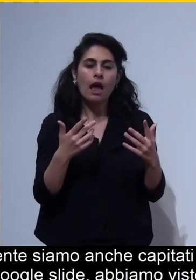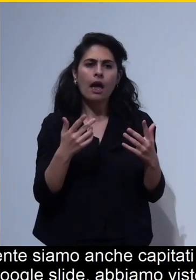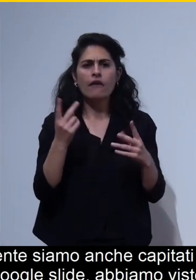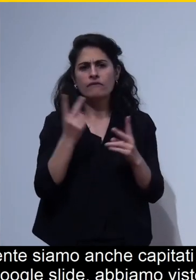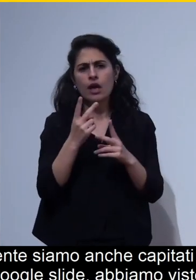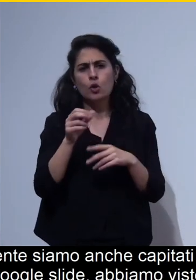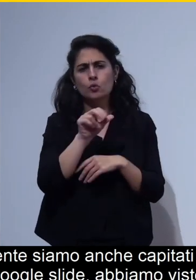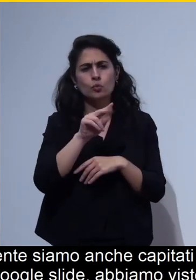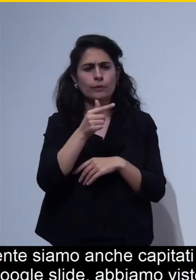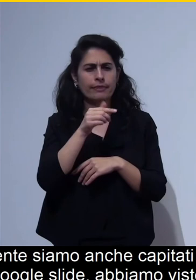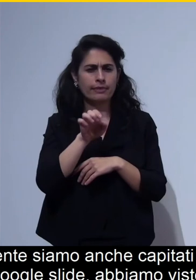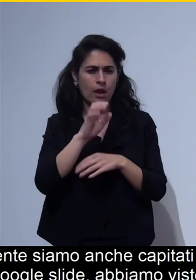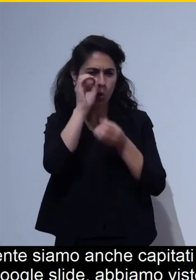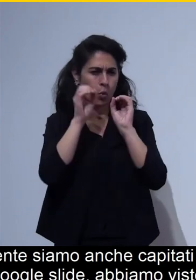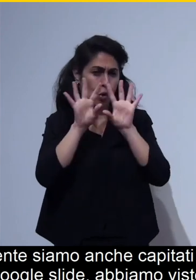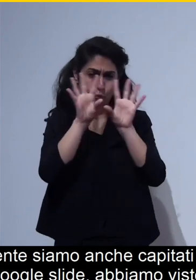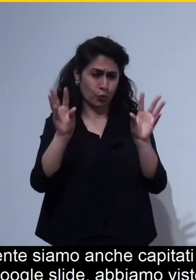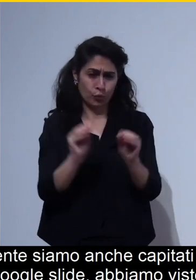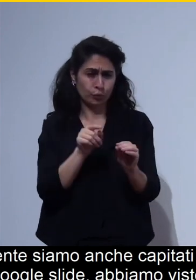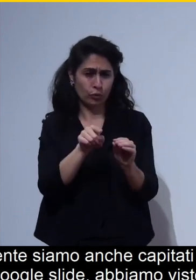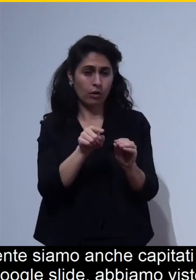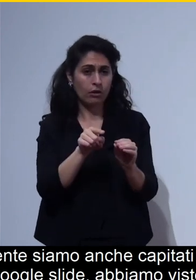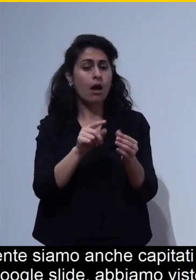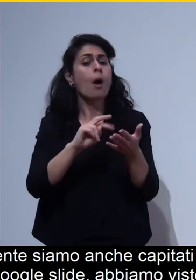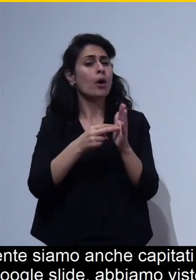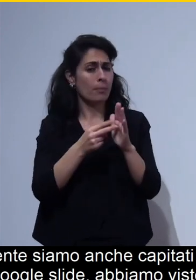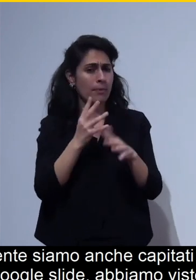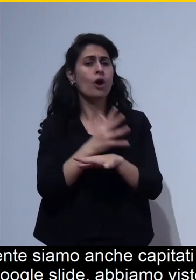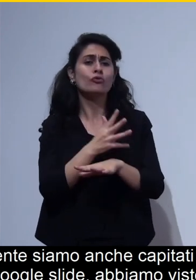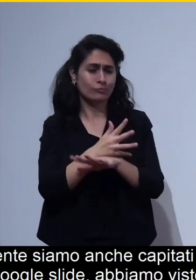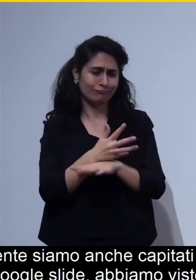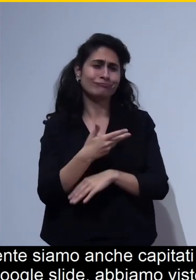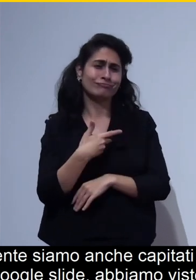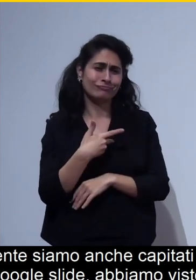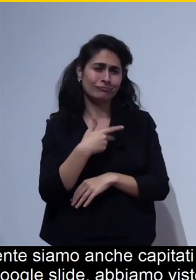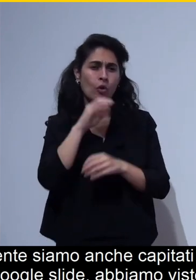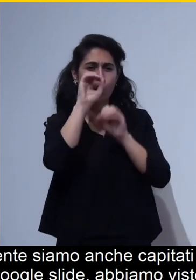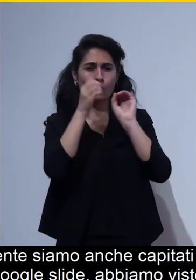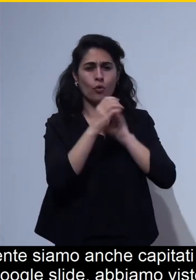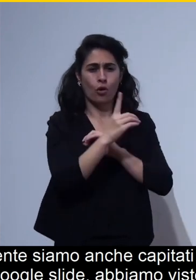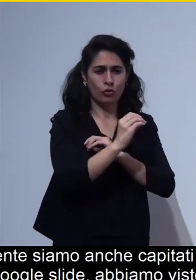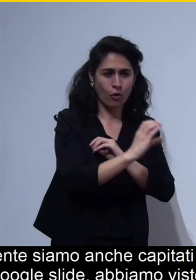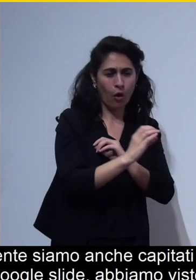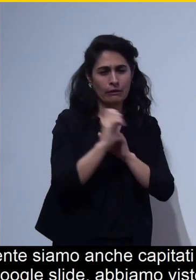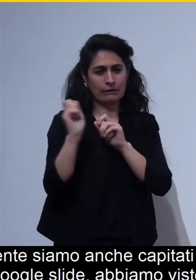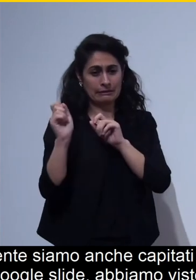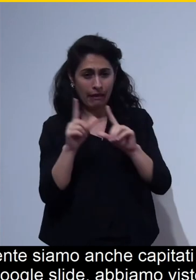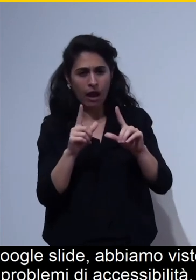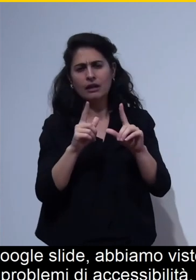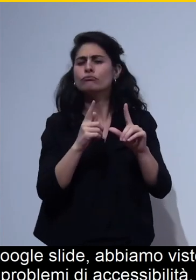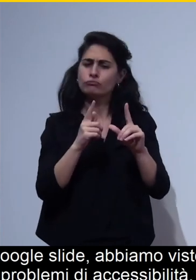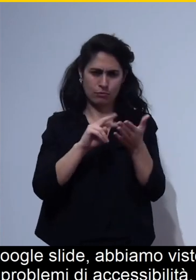di google soffre di questi problemi di accessibilità quindi da google docs a google slide ha veramente molti problemi